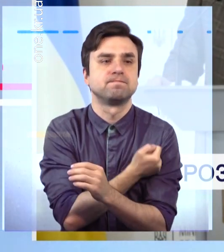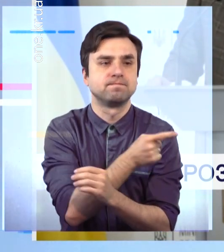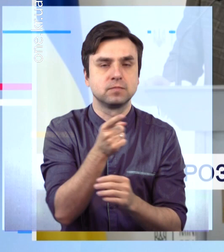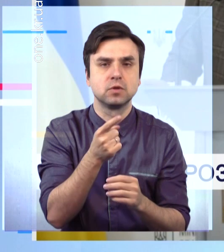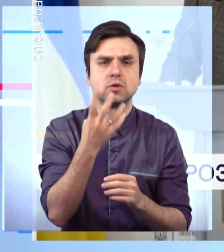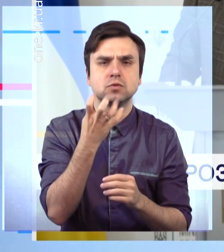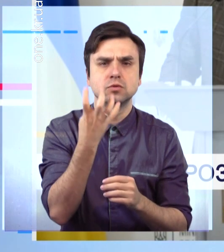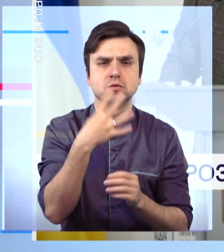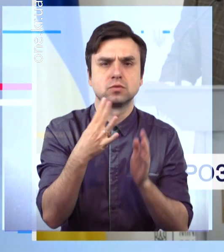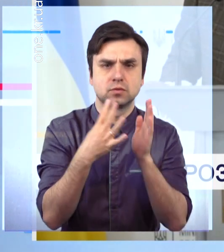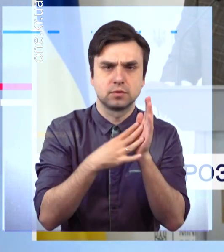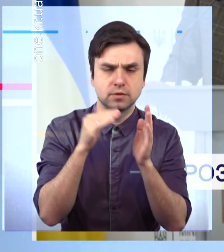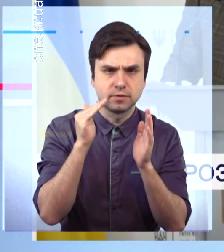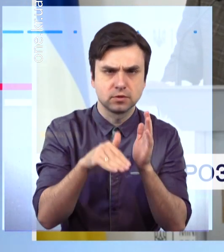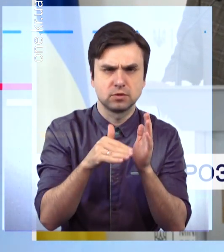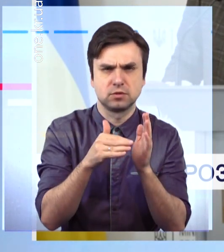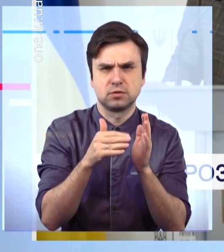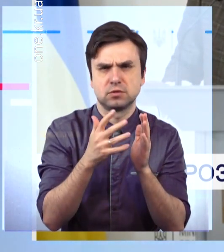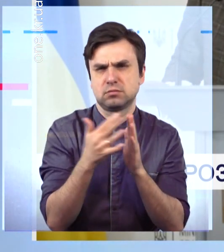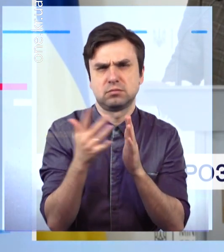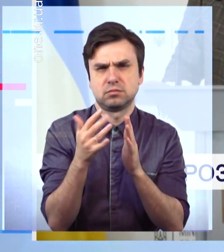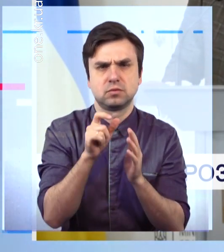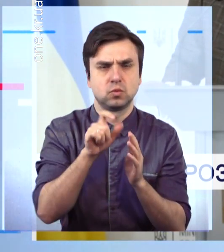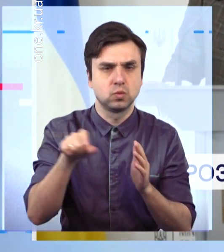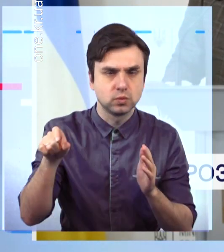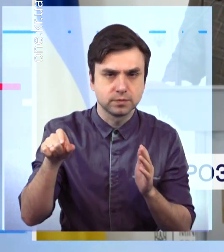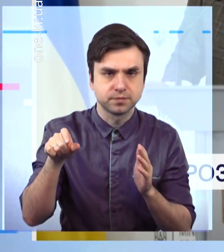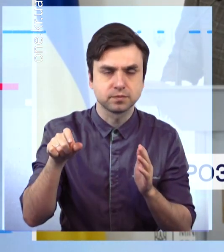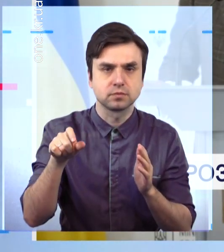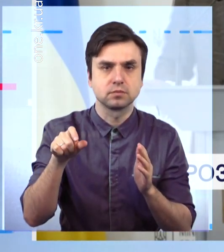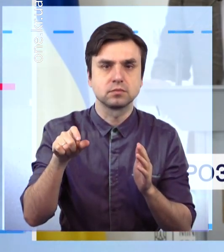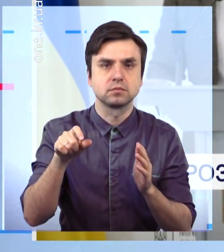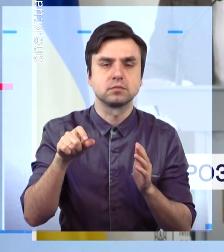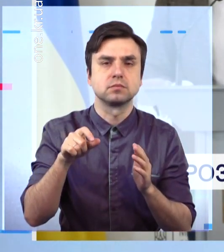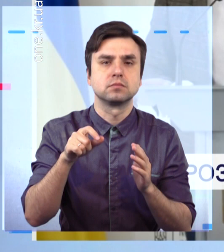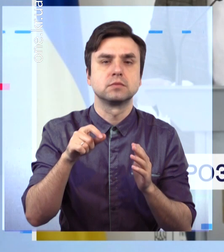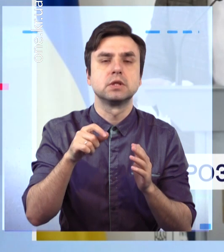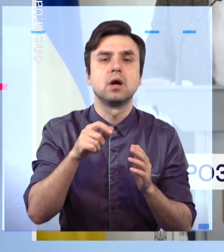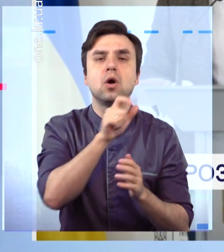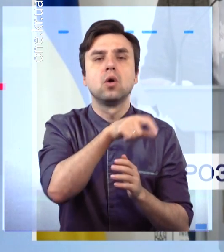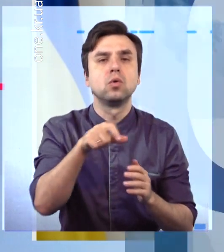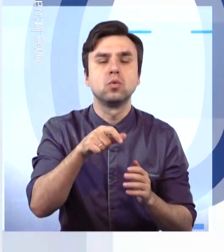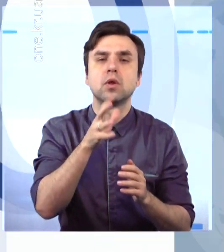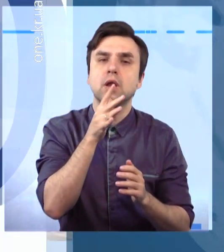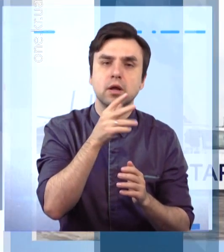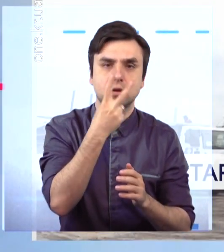людей. І найбільше записів здійснюють люди відповідно від 21 року до 39 років.